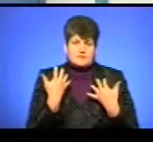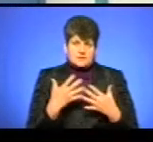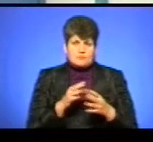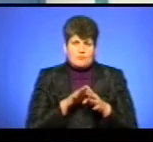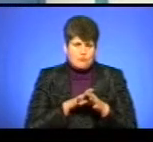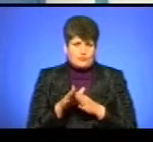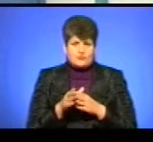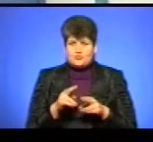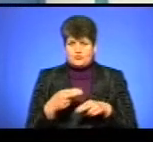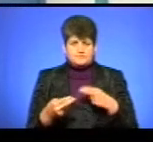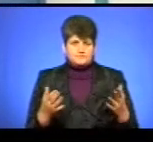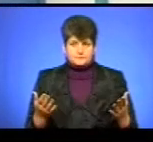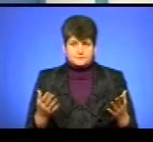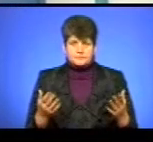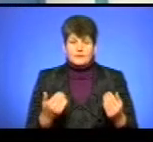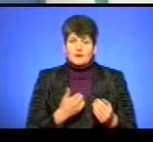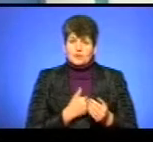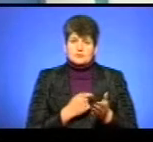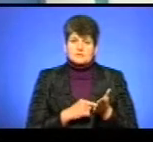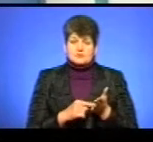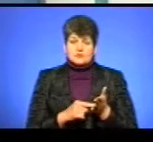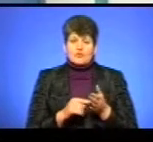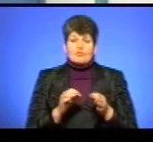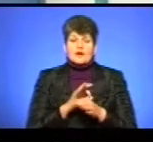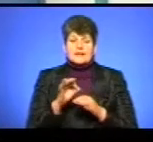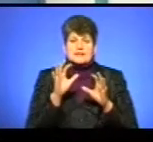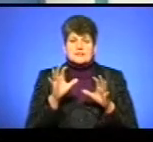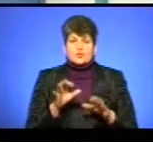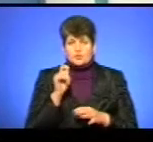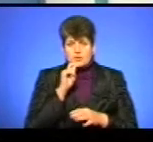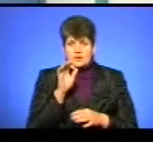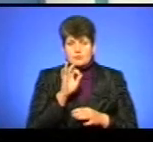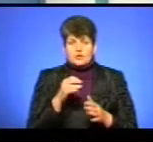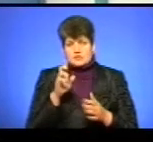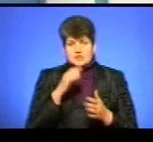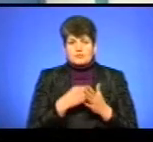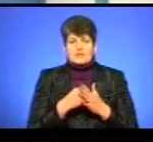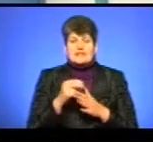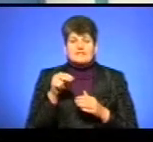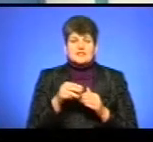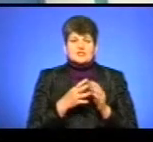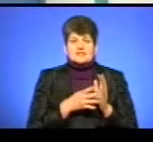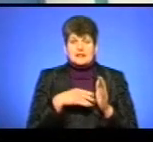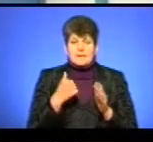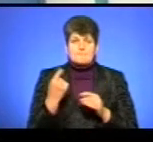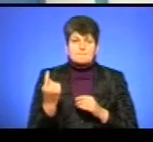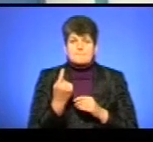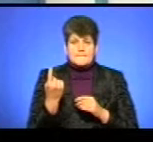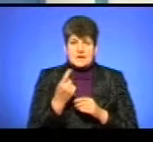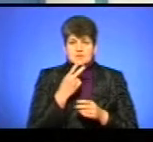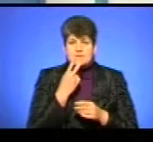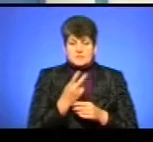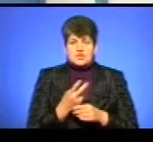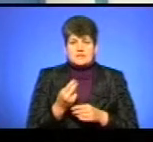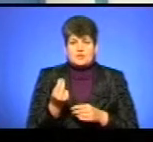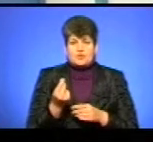повністю. Хочу зазначити, що в проєкті закону України про державний бюджет на 2019 рік вперше передбачаються